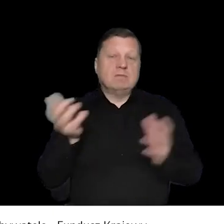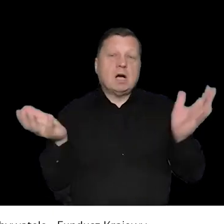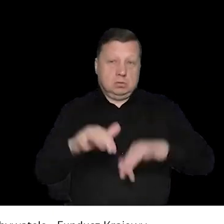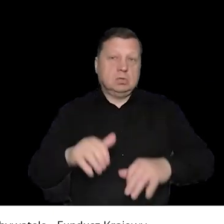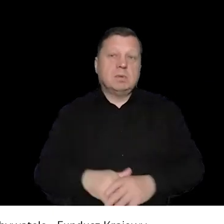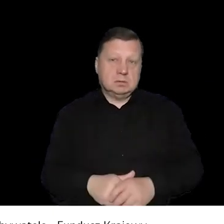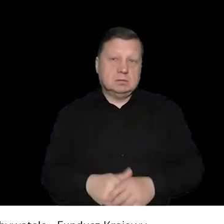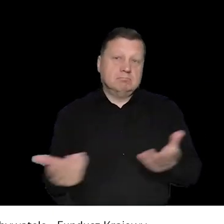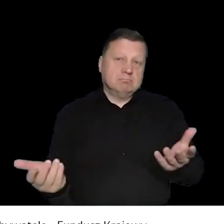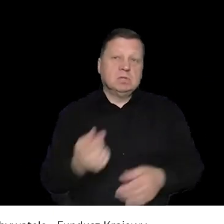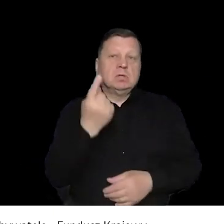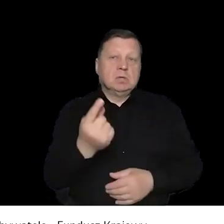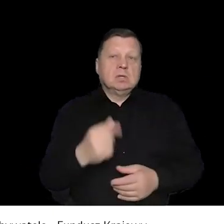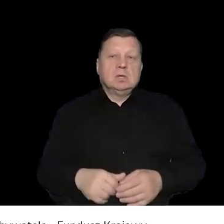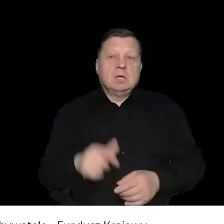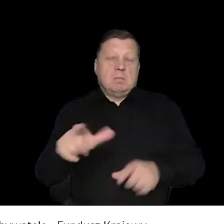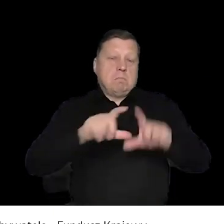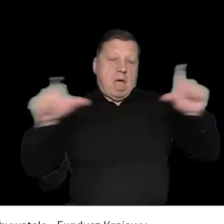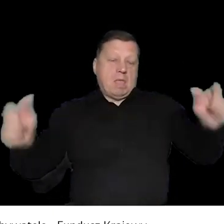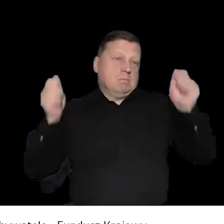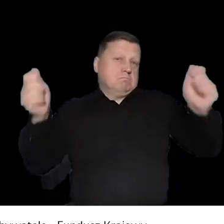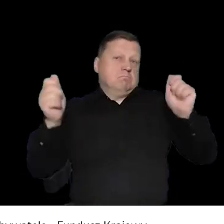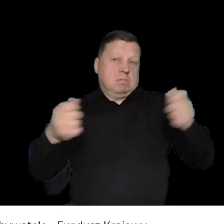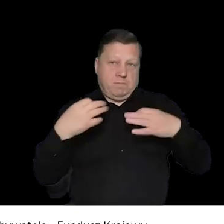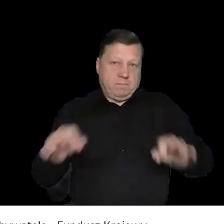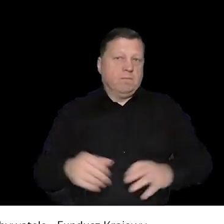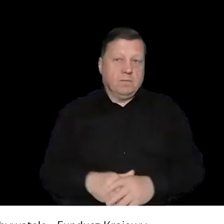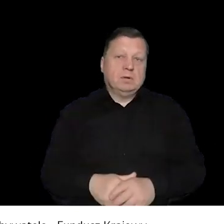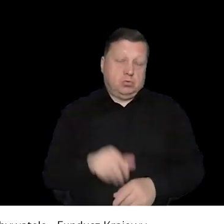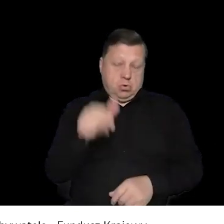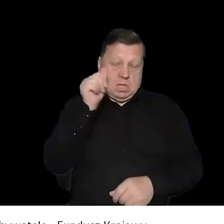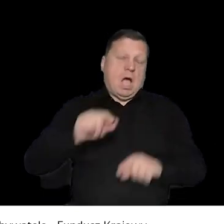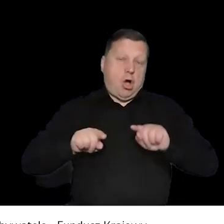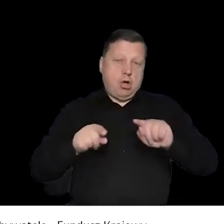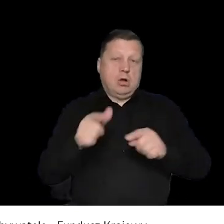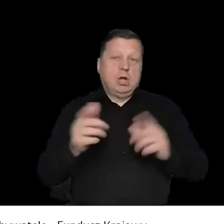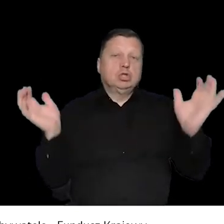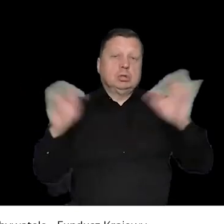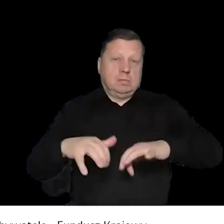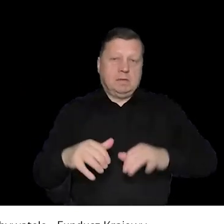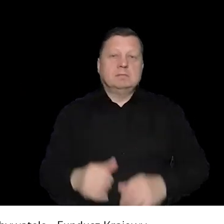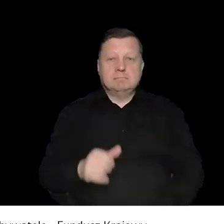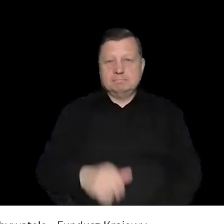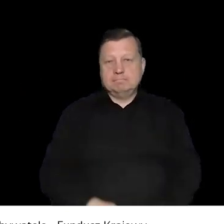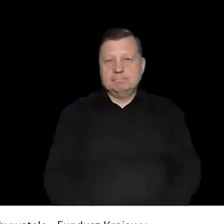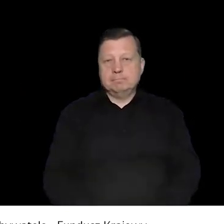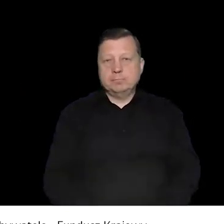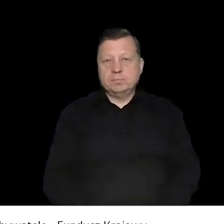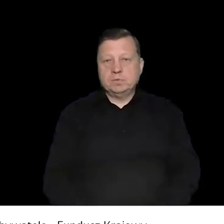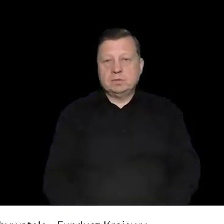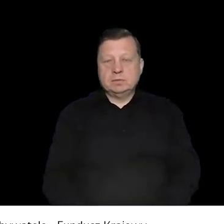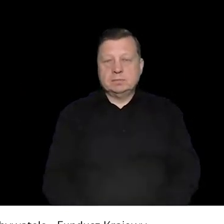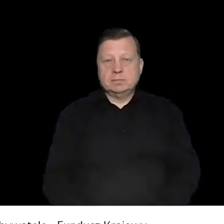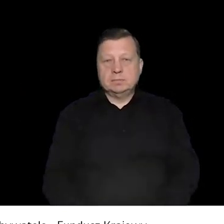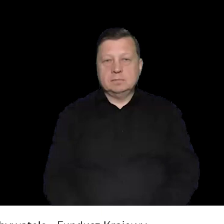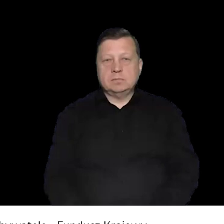ktoś zgłosi zgromadzenie na 50 osób i przyjdzie sam, to też to uznajemy za zgromadzenie, no bo on prowadzi, nie wiem, stoi i szczy swoje rzeczy albo ma swój baner w